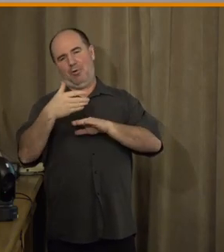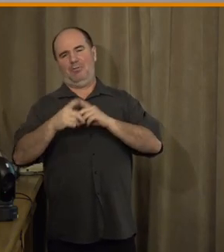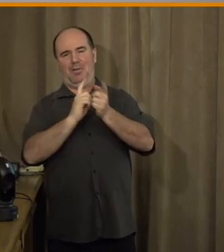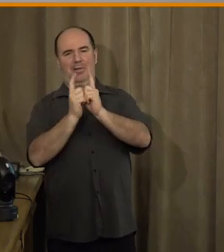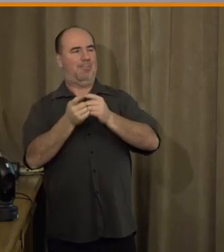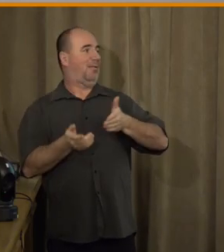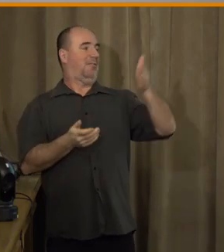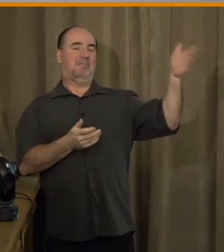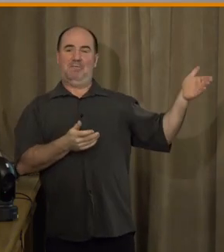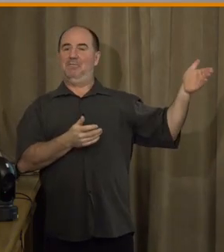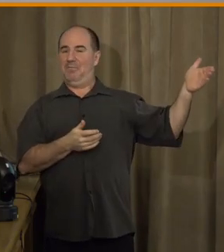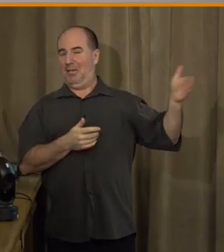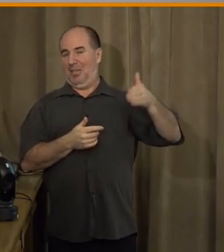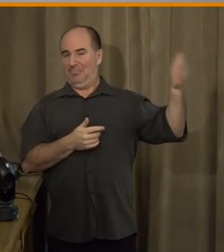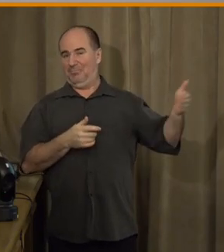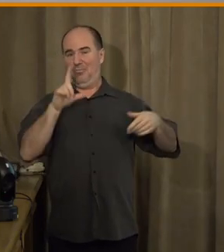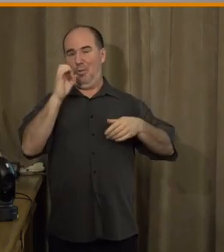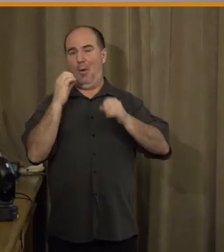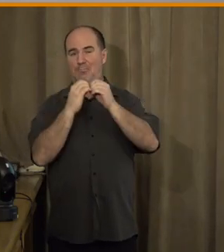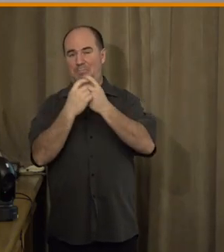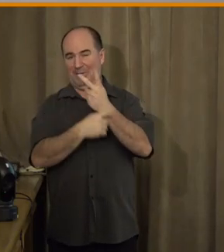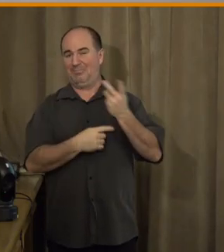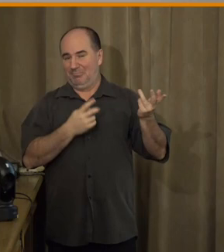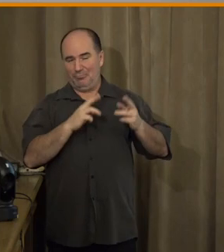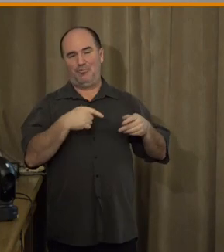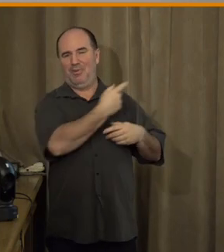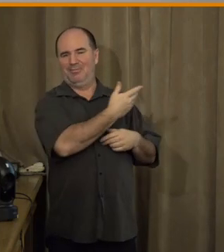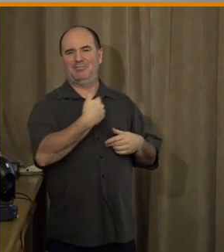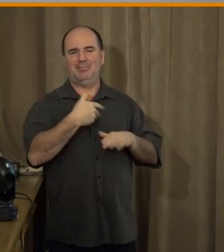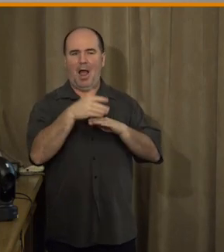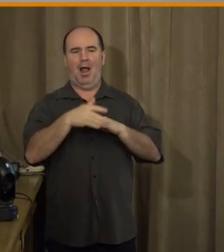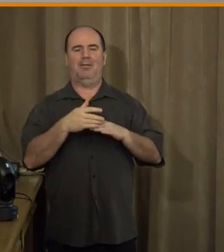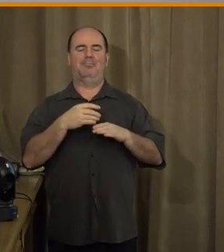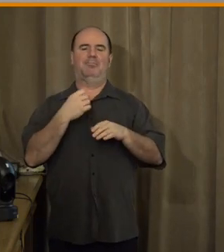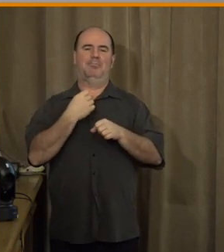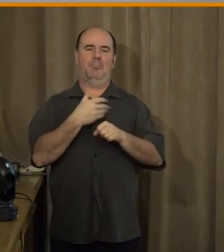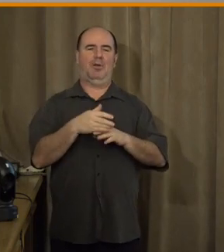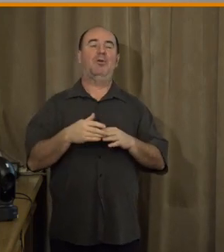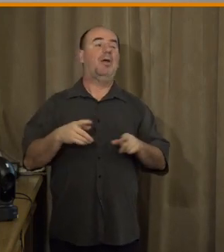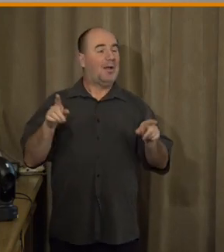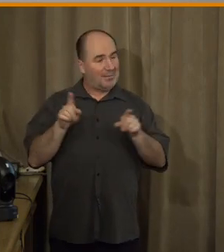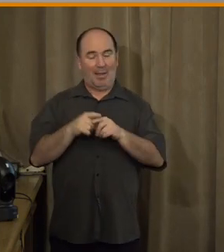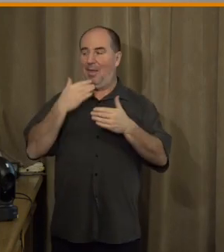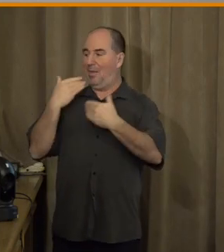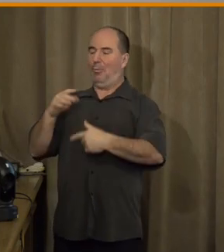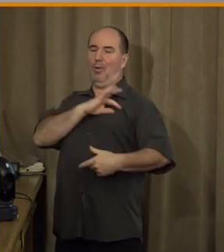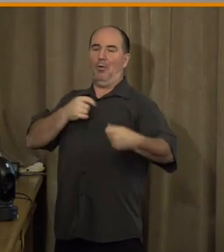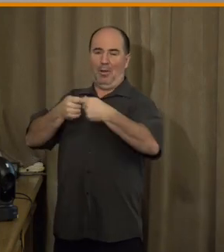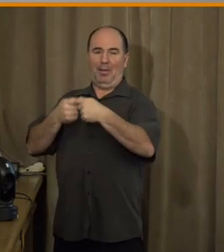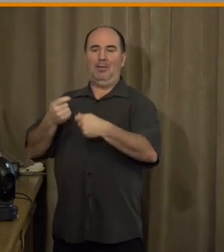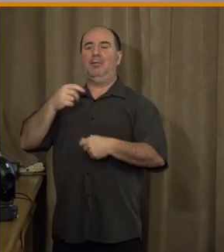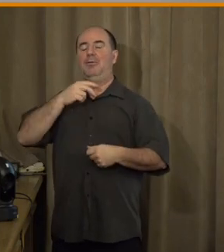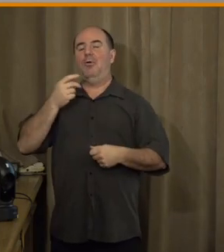dál pobavit. Děkujeme i norským fondům za podporu, děkuji kolegům z našeho konzorcia,